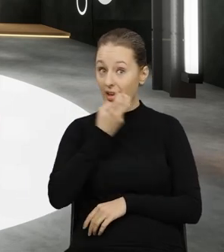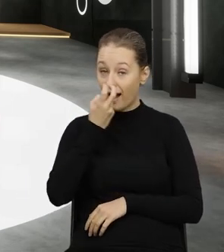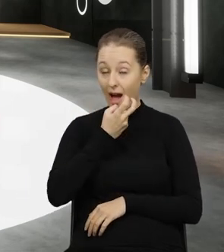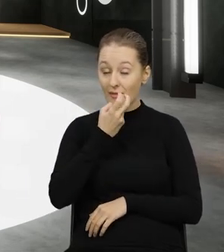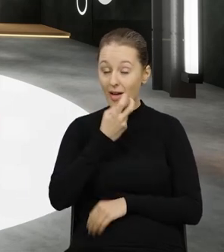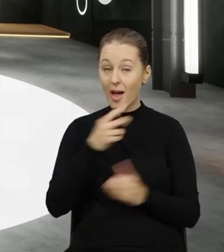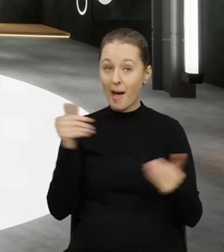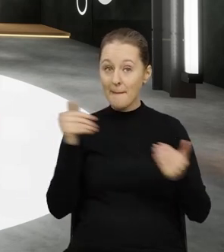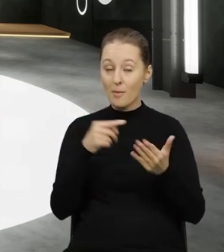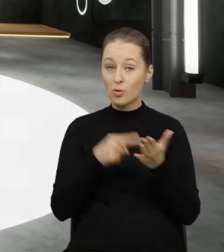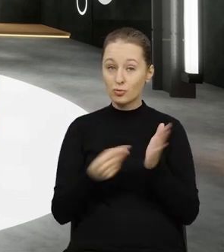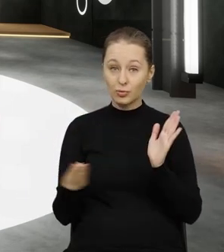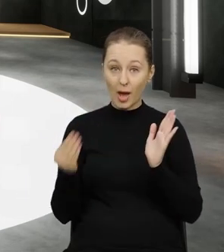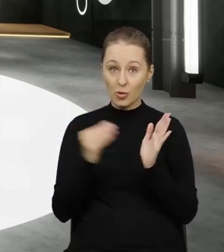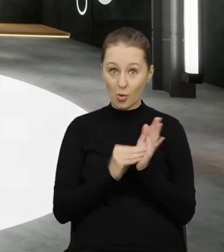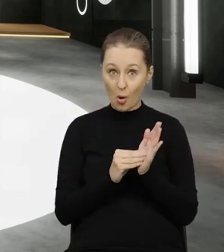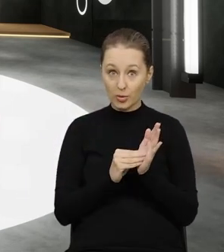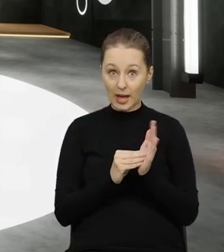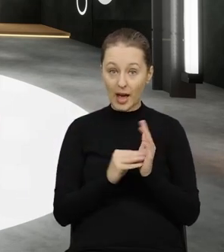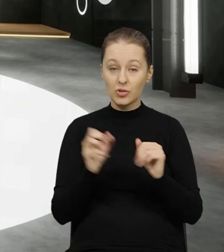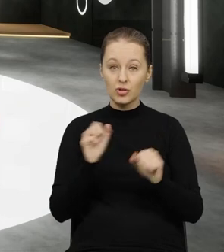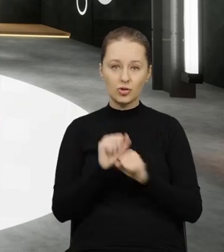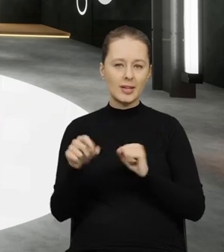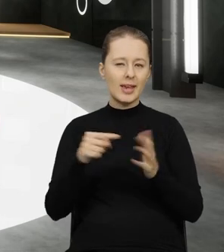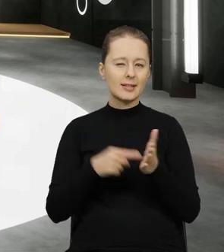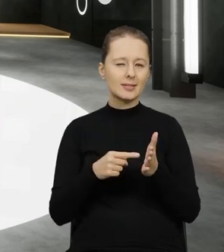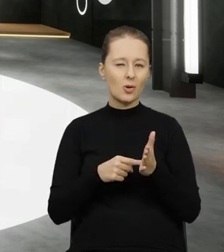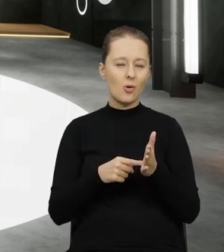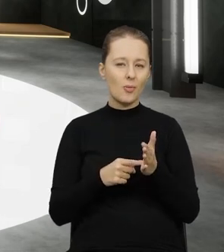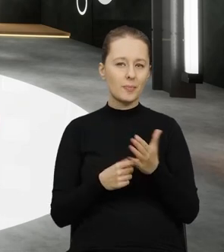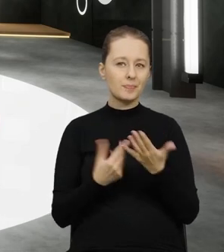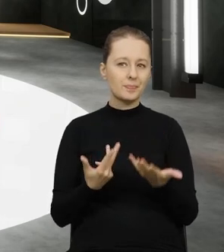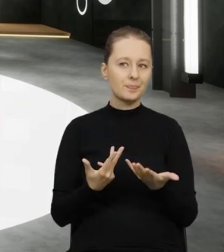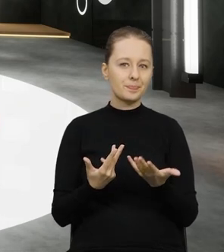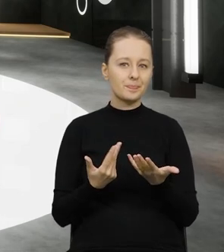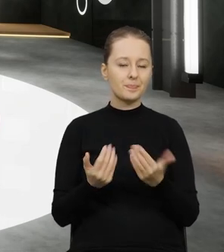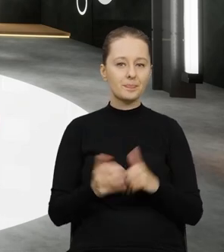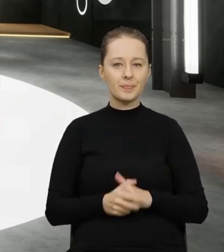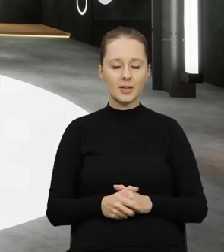dodać, że jest to w jakiś sposób,